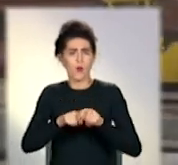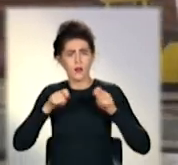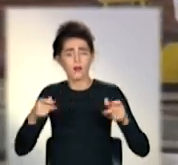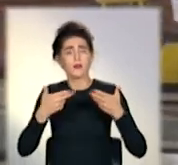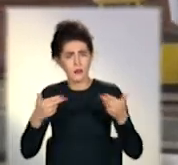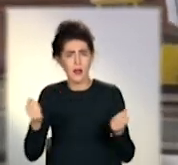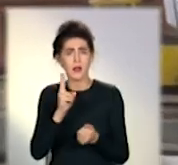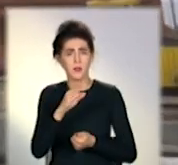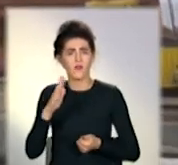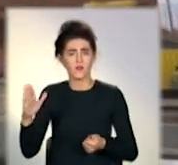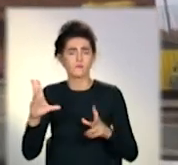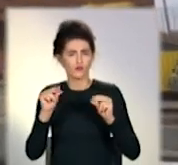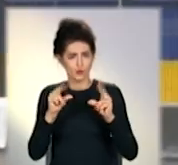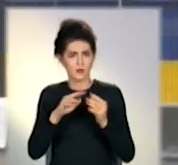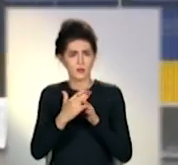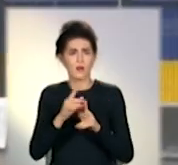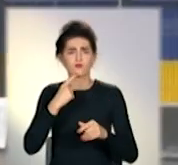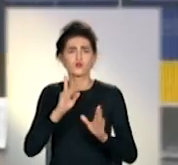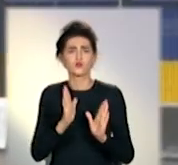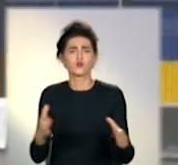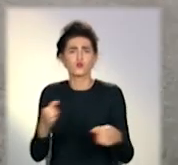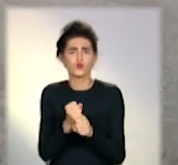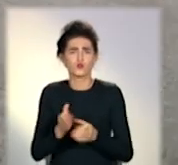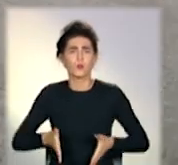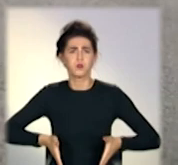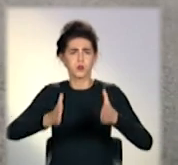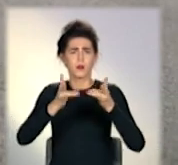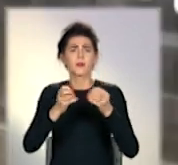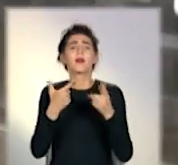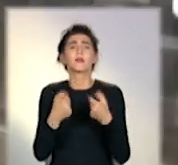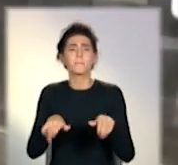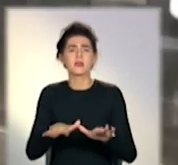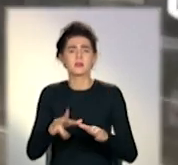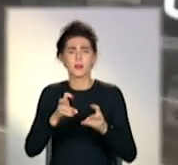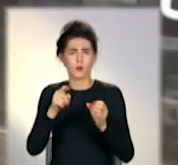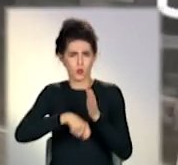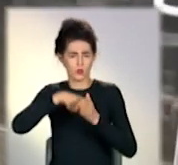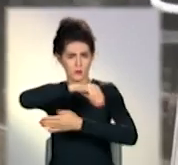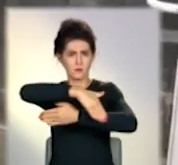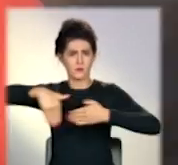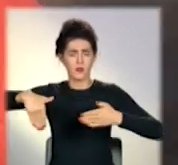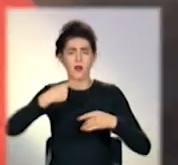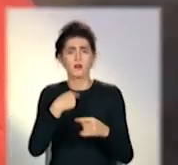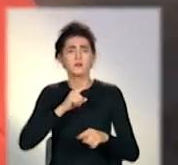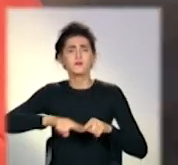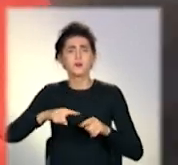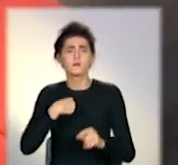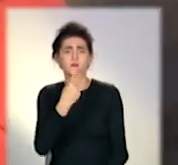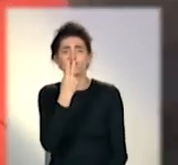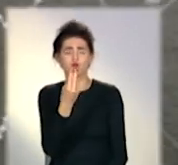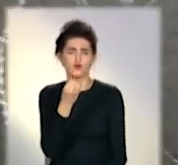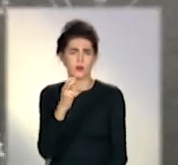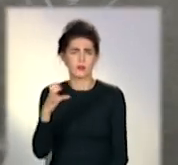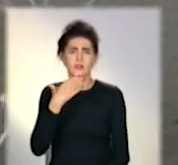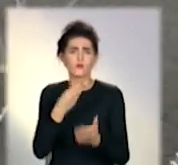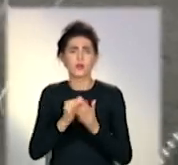КПВВ у щасті суттєво скоротить шлях на непідконтрольну територію. Для Ірини це шанс частіше бачити дітей і онука, які